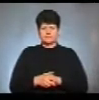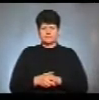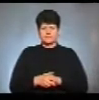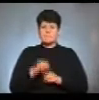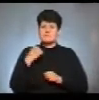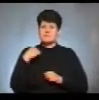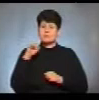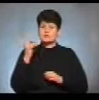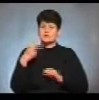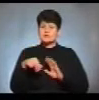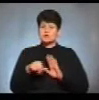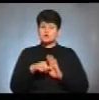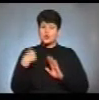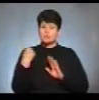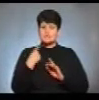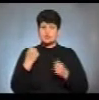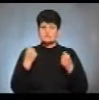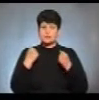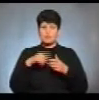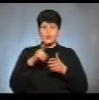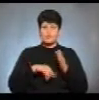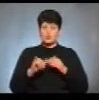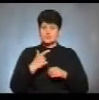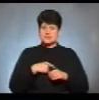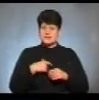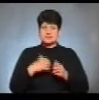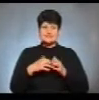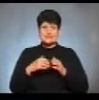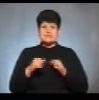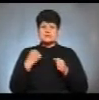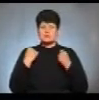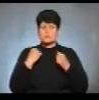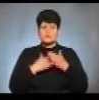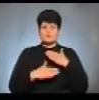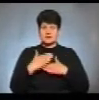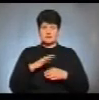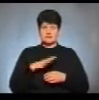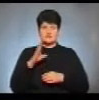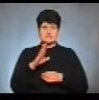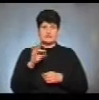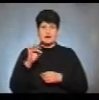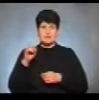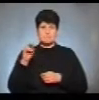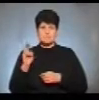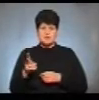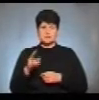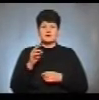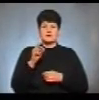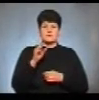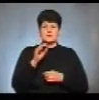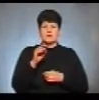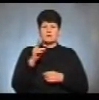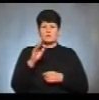Переможцями 26-ї обласної Спартакіади, повір у себе, серед спортсменів з інвалідністю стали Владислав Рипак, Вікторія Брухівська,